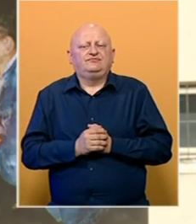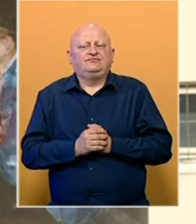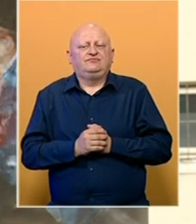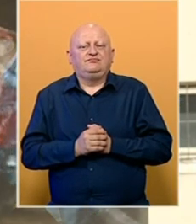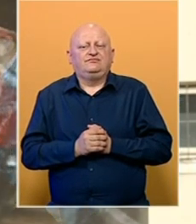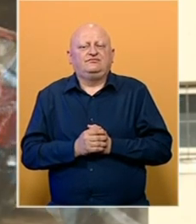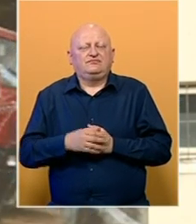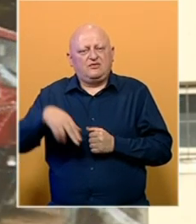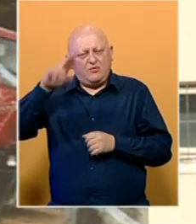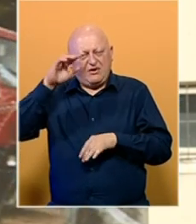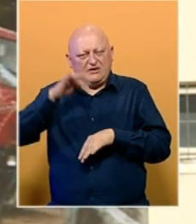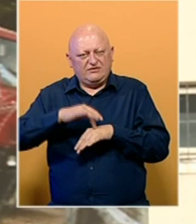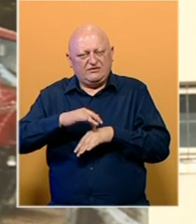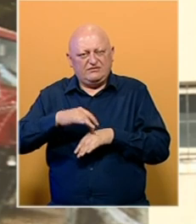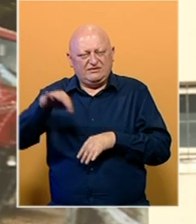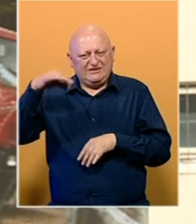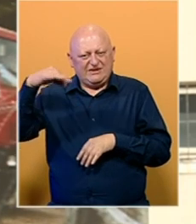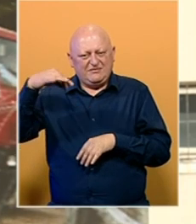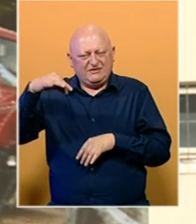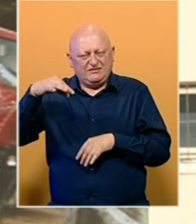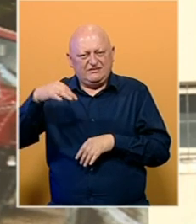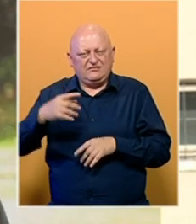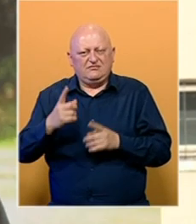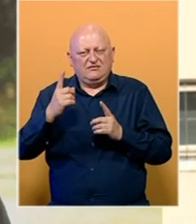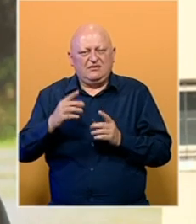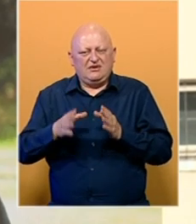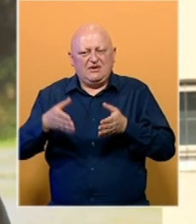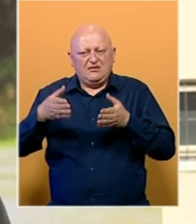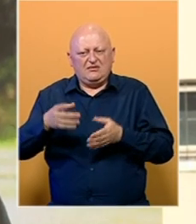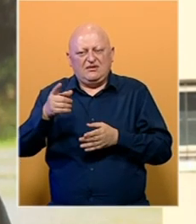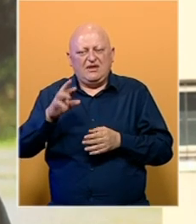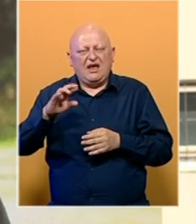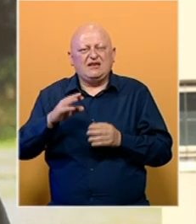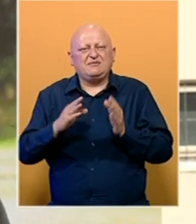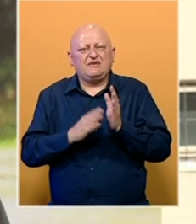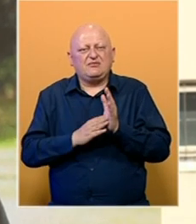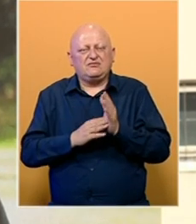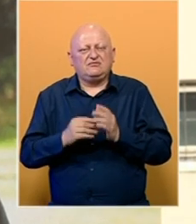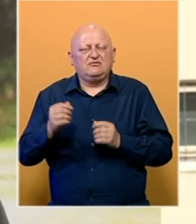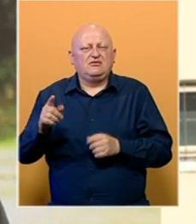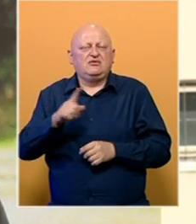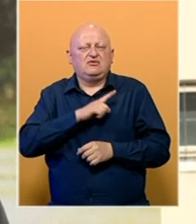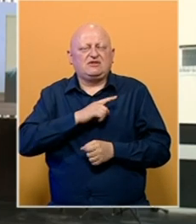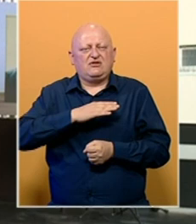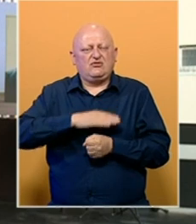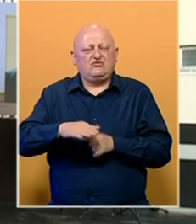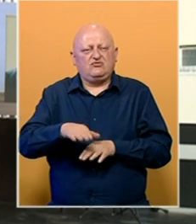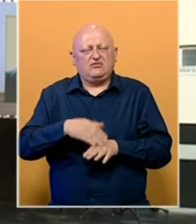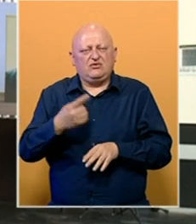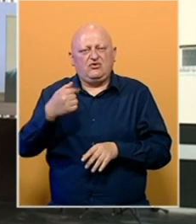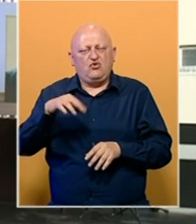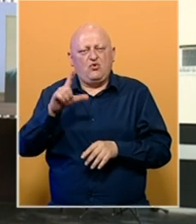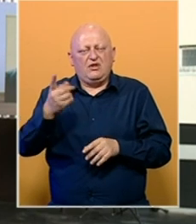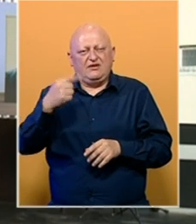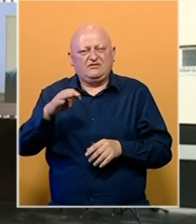U memorialnom centru Potočari u Srebrenici nalazi se mezar dječaka Esmira Mujičića stradalog u genocidu počinjenom jula